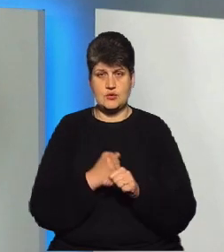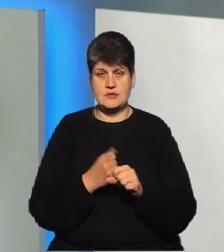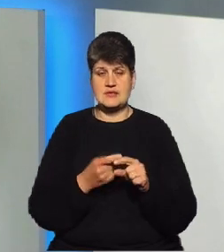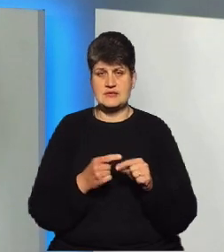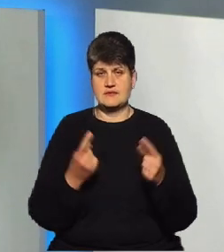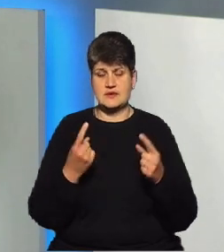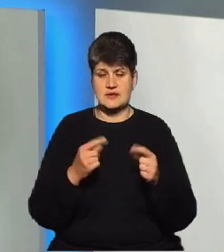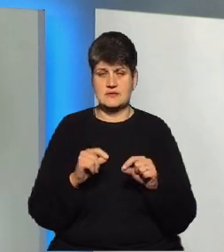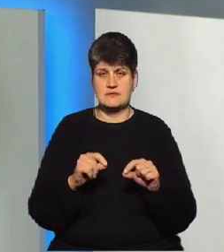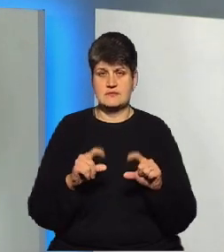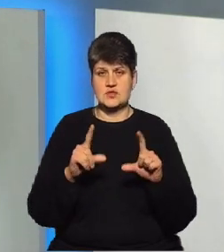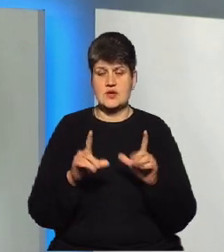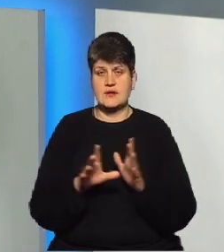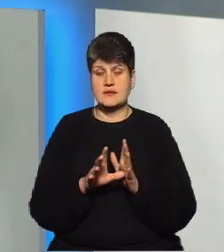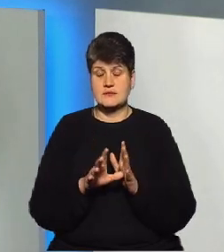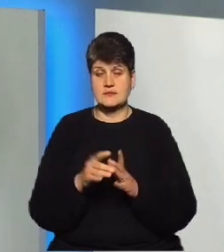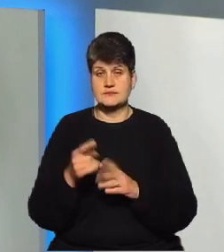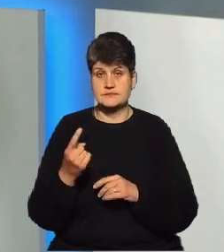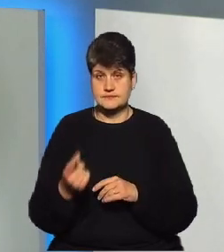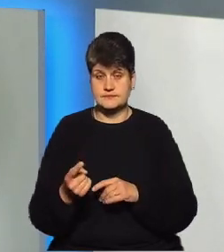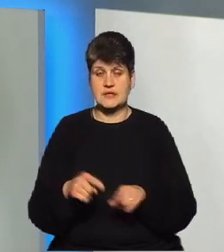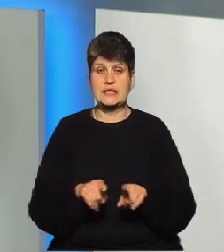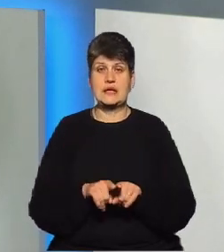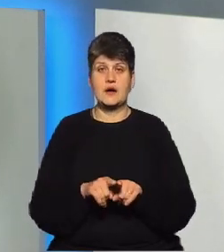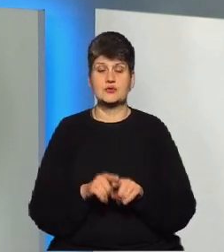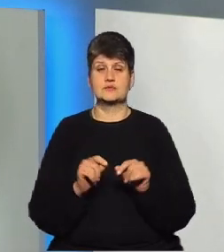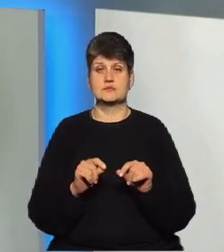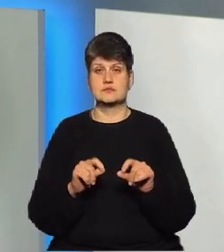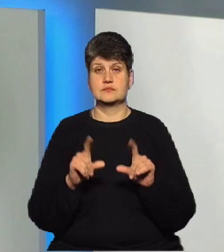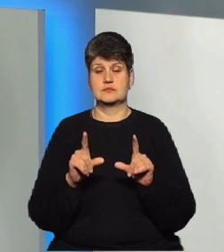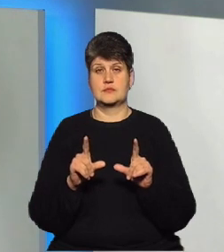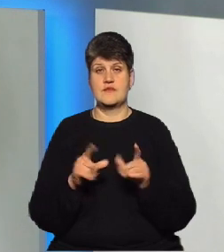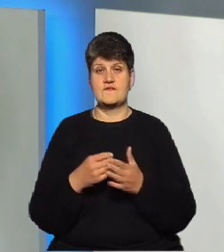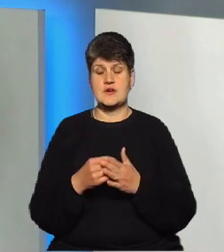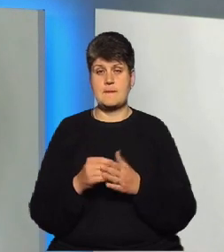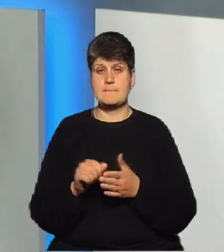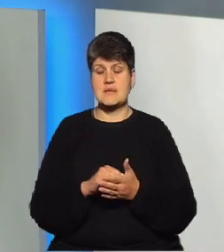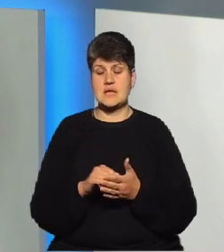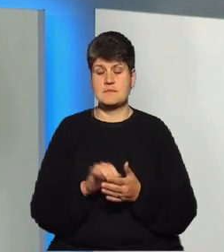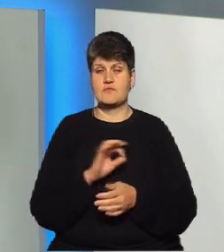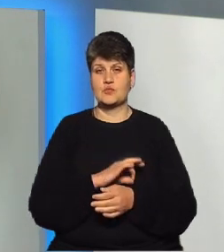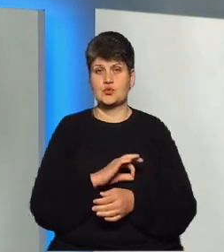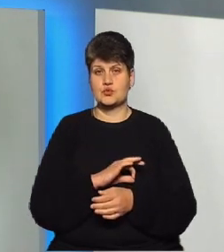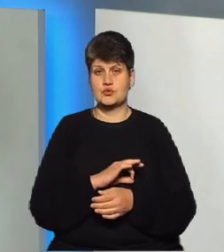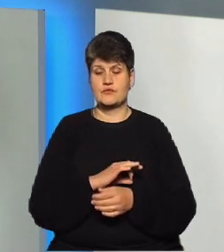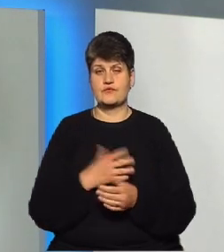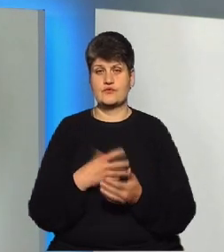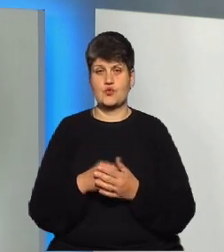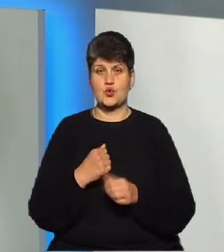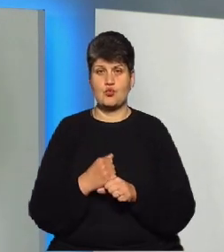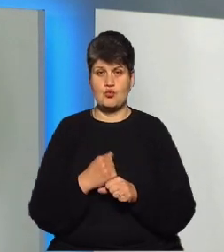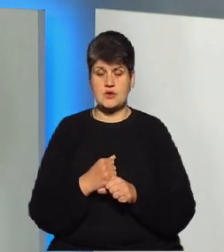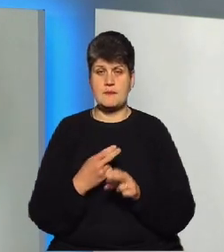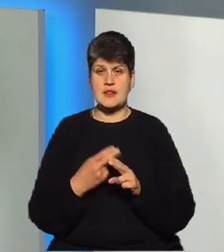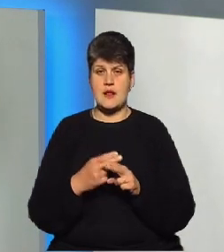електроенергії раз. Також ріст вартості матеріалів, які ми користовуємо в її роботі. В першу чергу металопродукція,